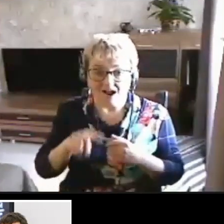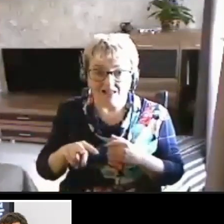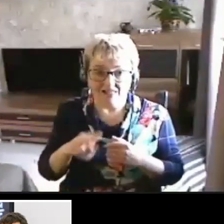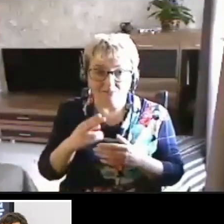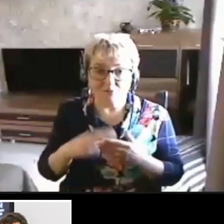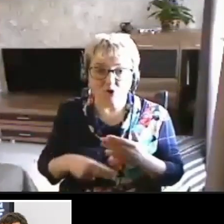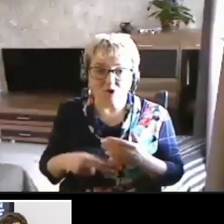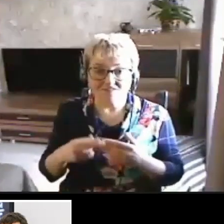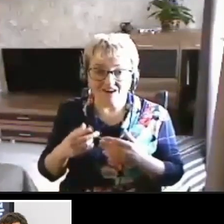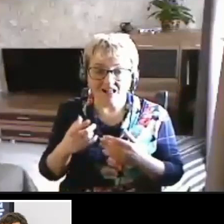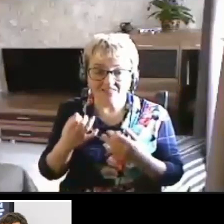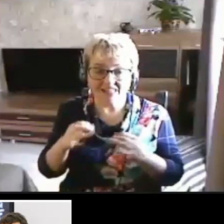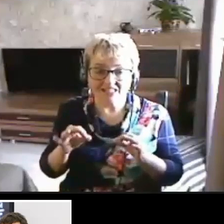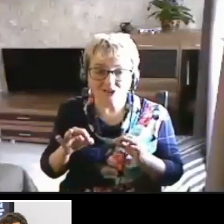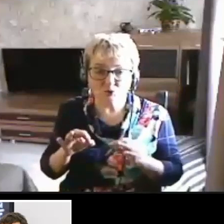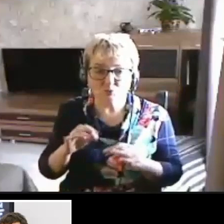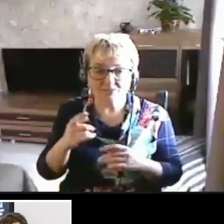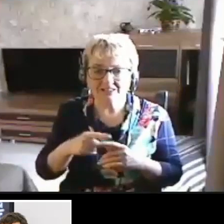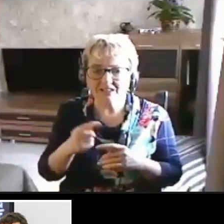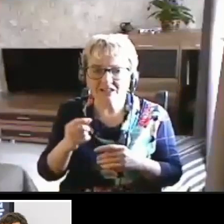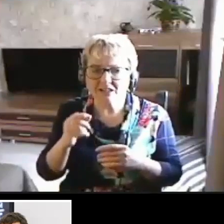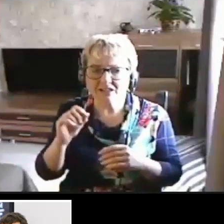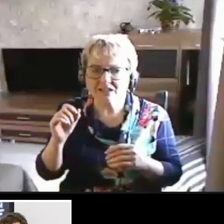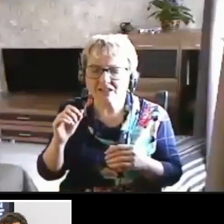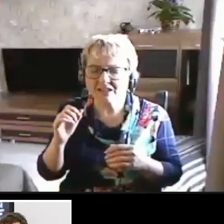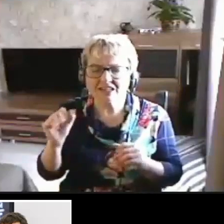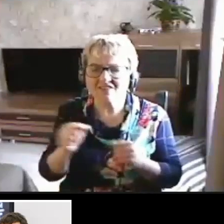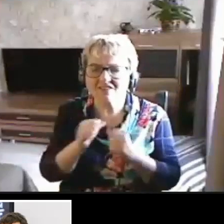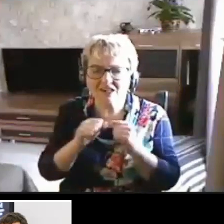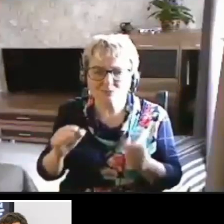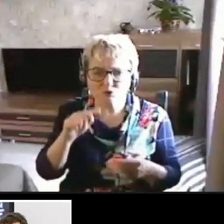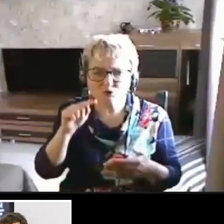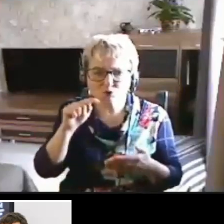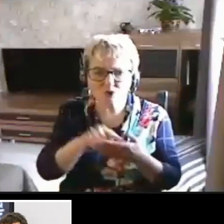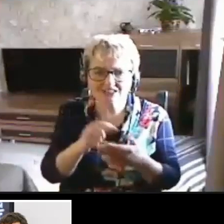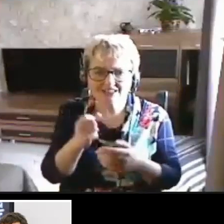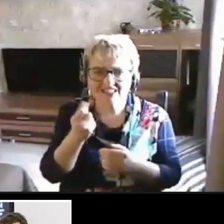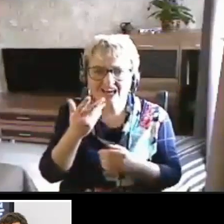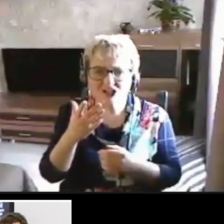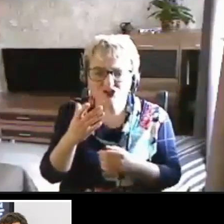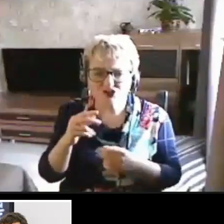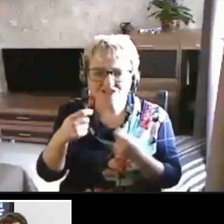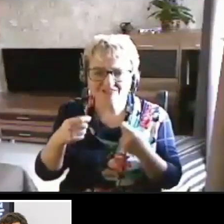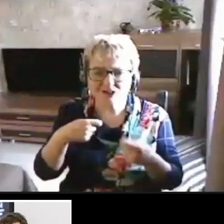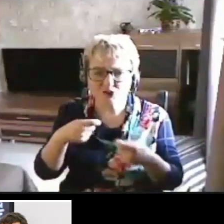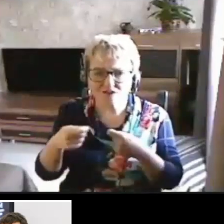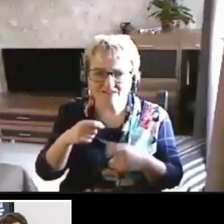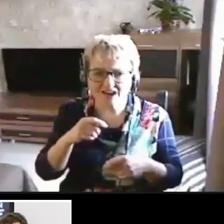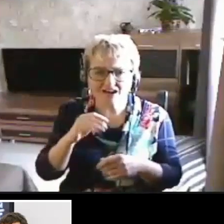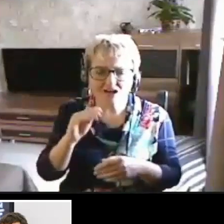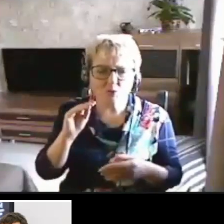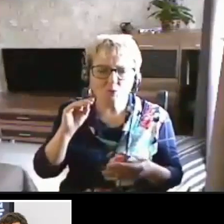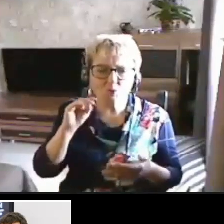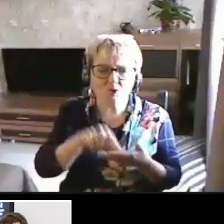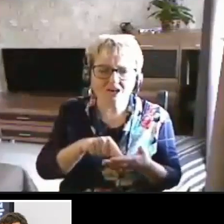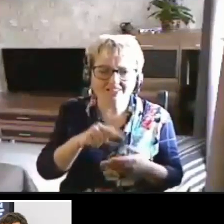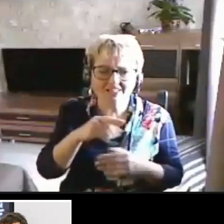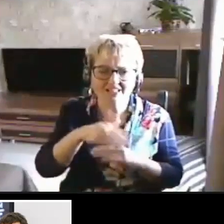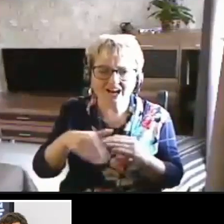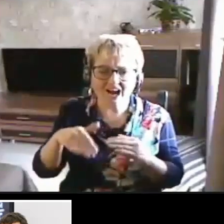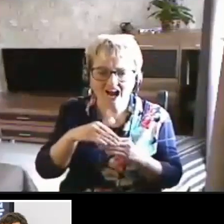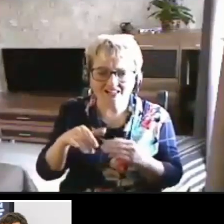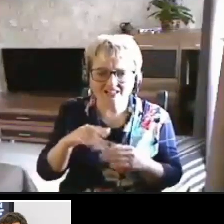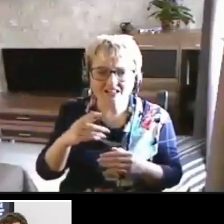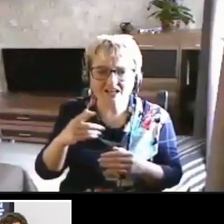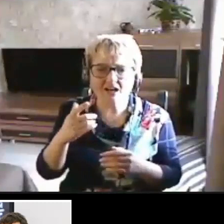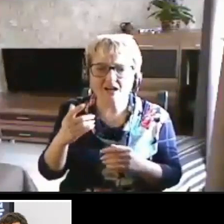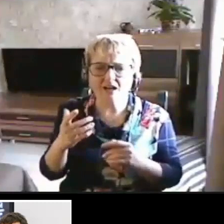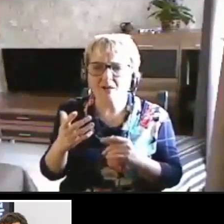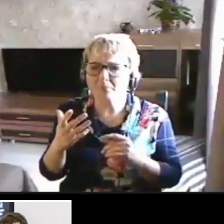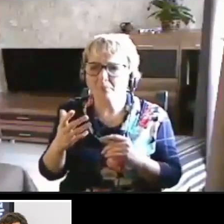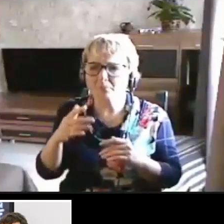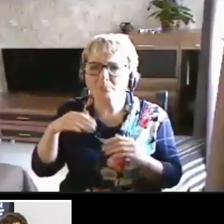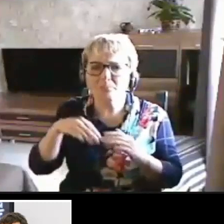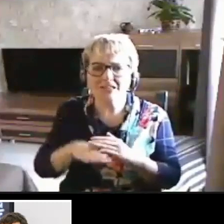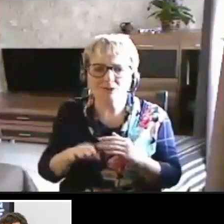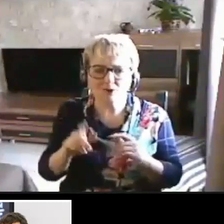невозможно указать количество товара и заполнить адрес доставки. Четвертое. Метро приложение